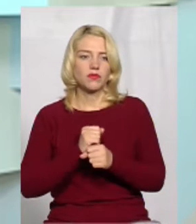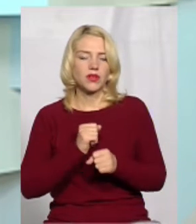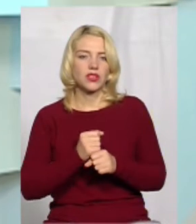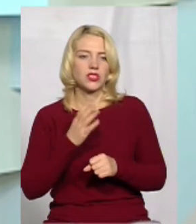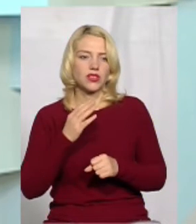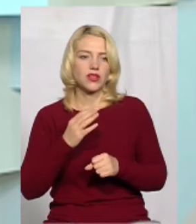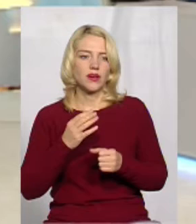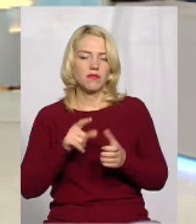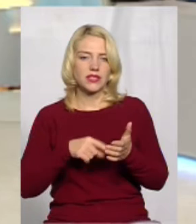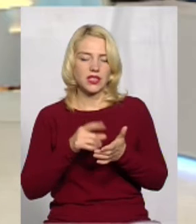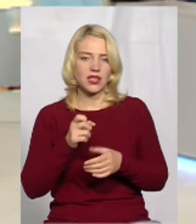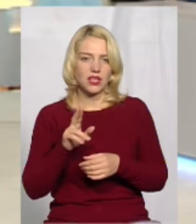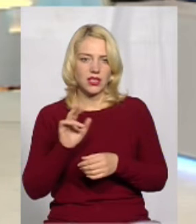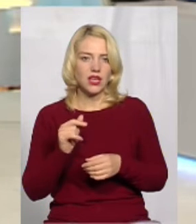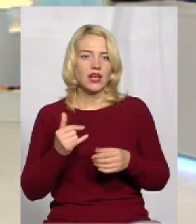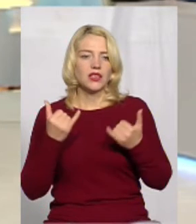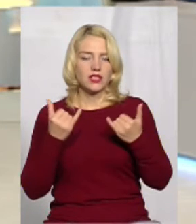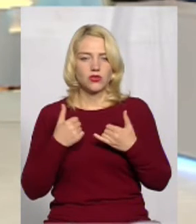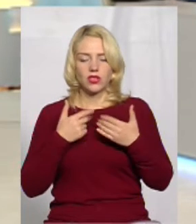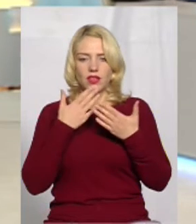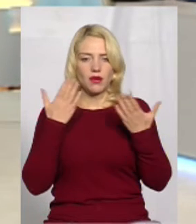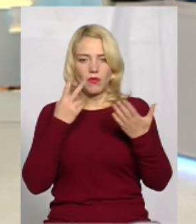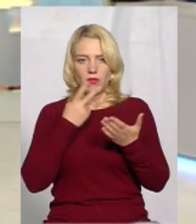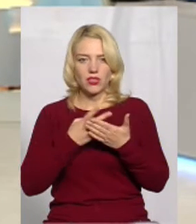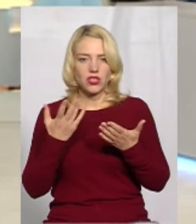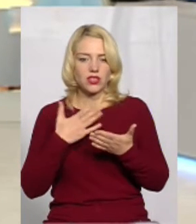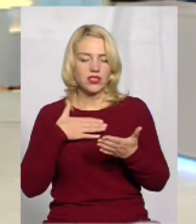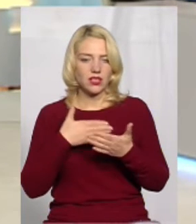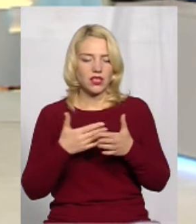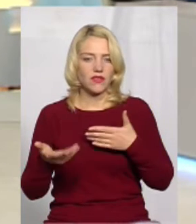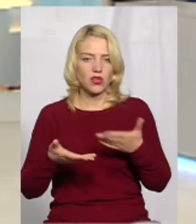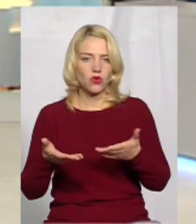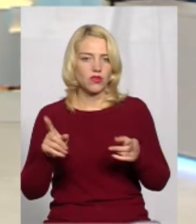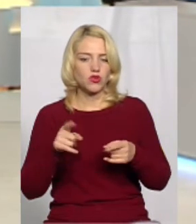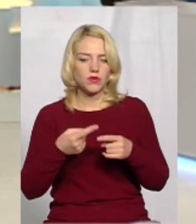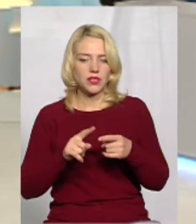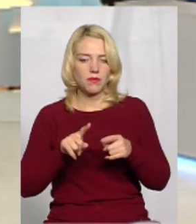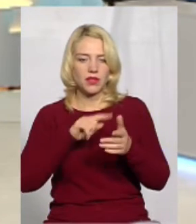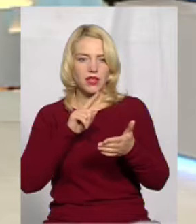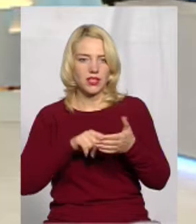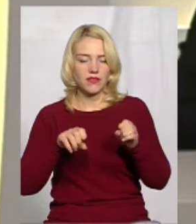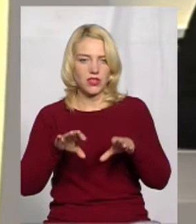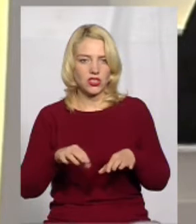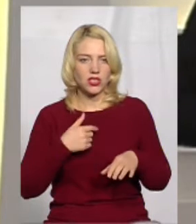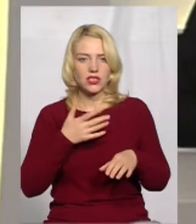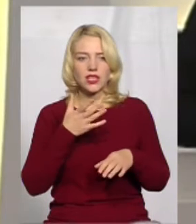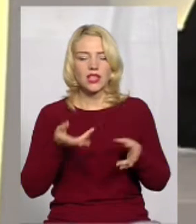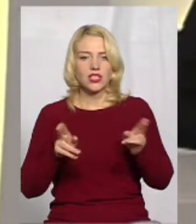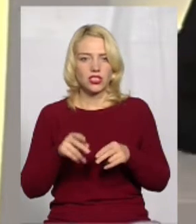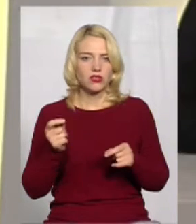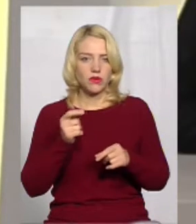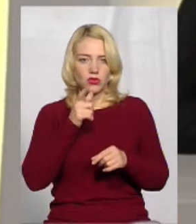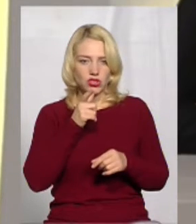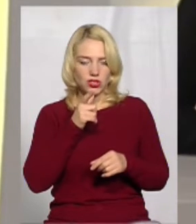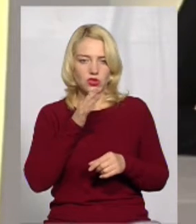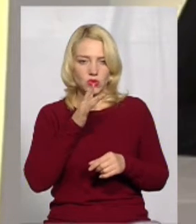міської ради. На сьогодні я не побачила якихось активних кроків, щоб це питання вирішити. У нас залишилось зовсім мало часу, на стану